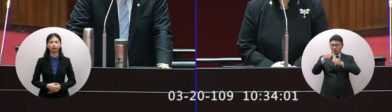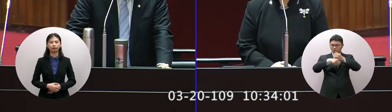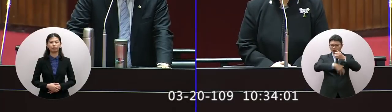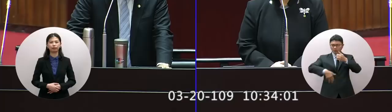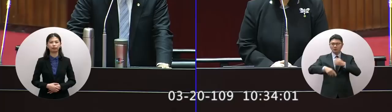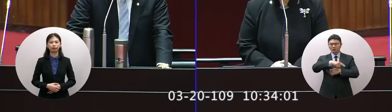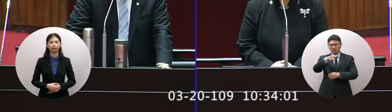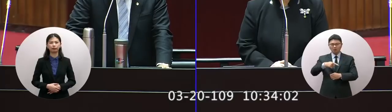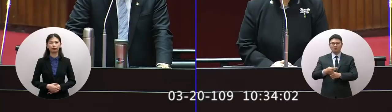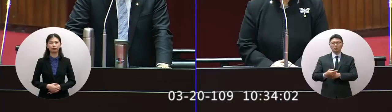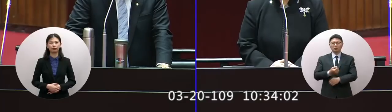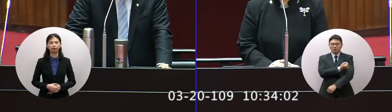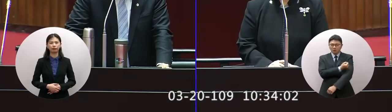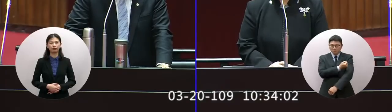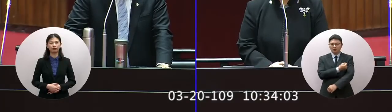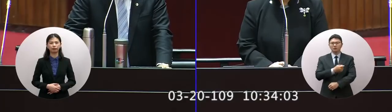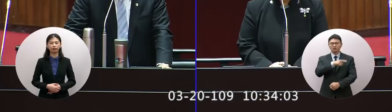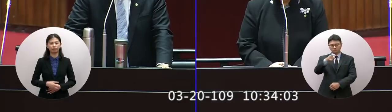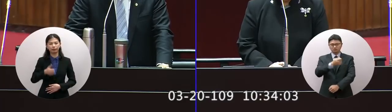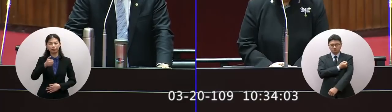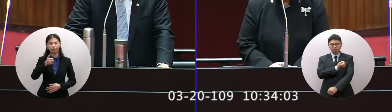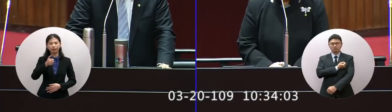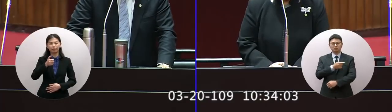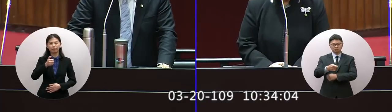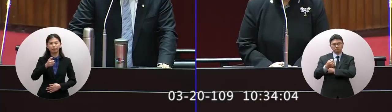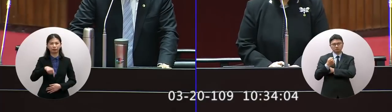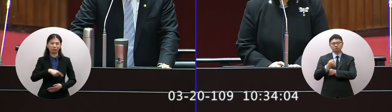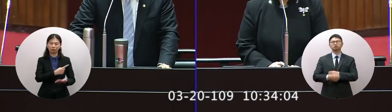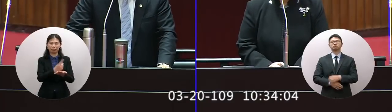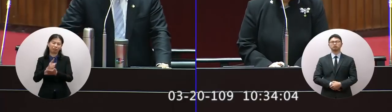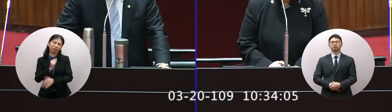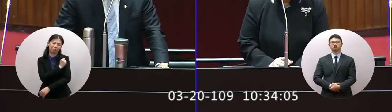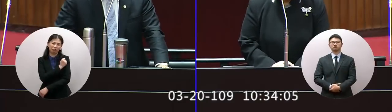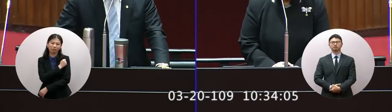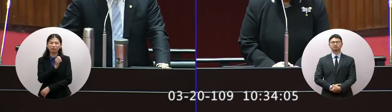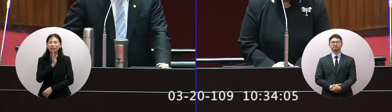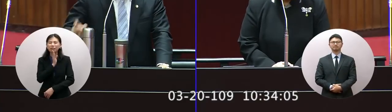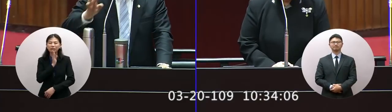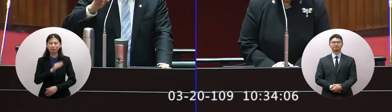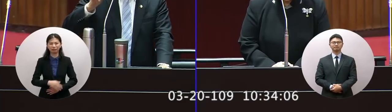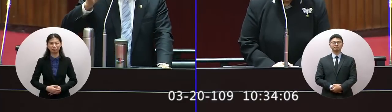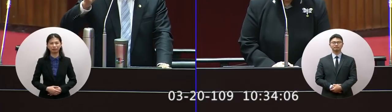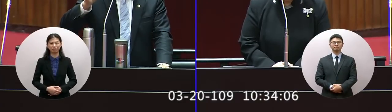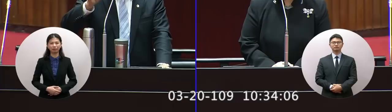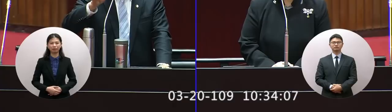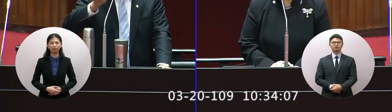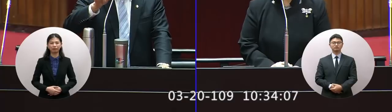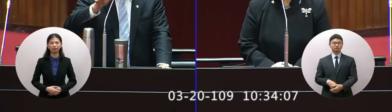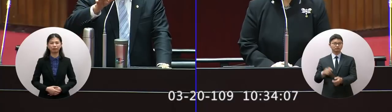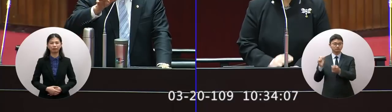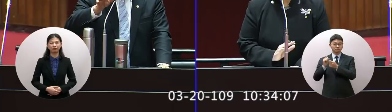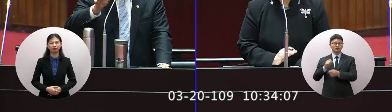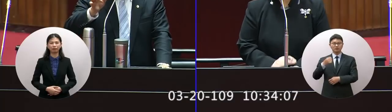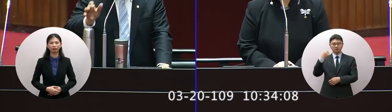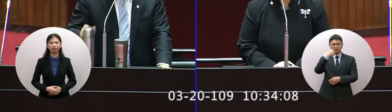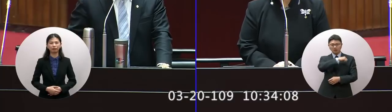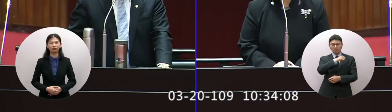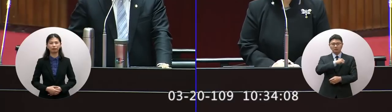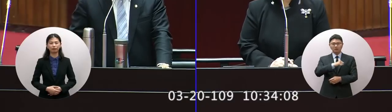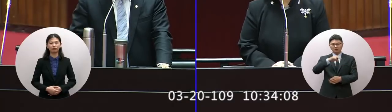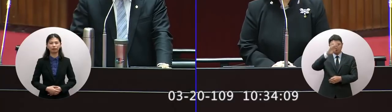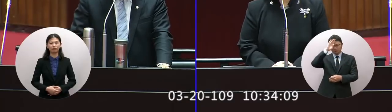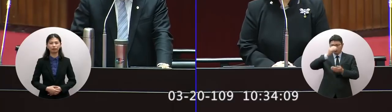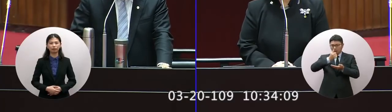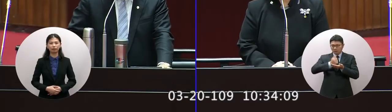人民都有感受到您辛苦了感謝感謝 大家都辛苦整理剛剛我們臺灣的確診力破百